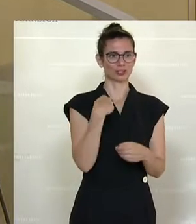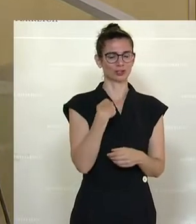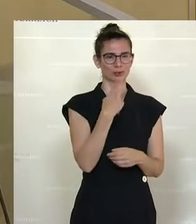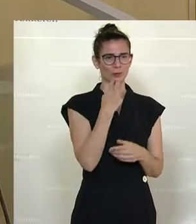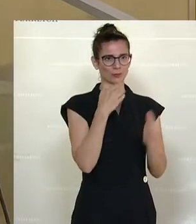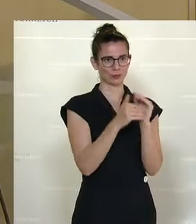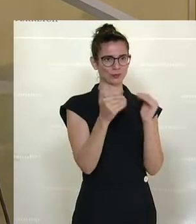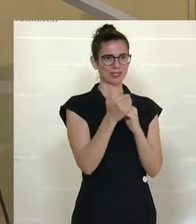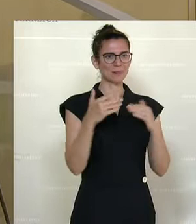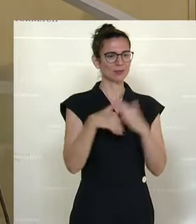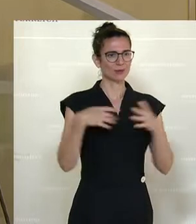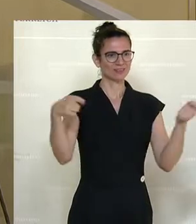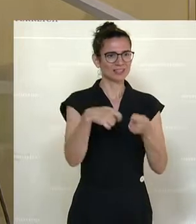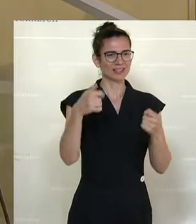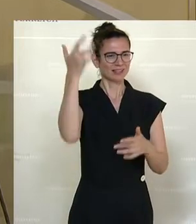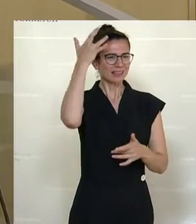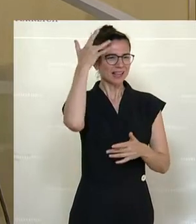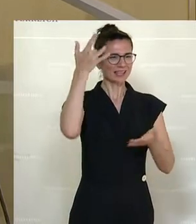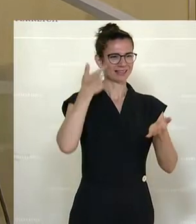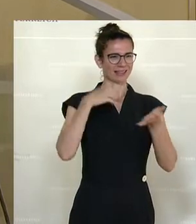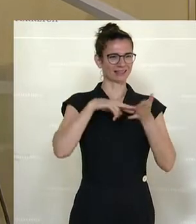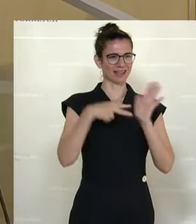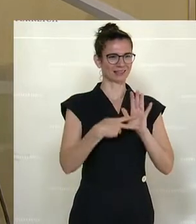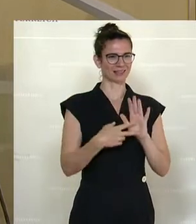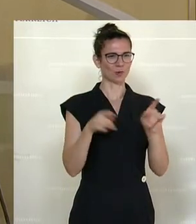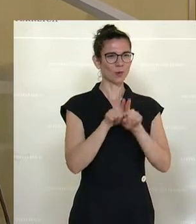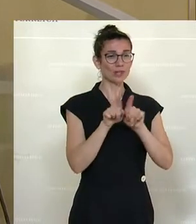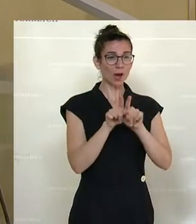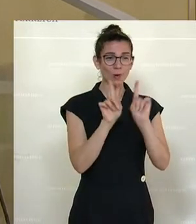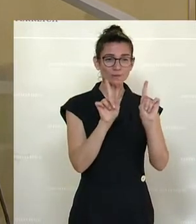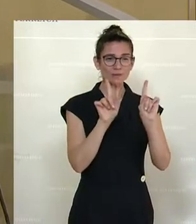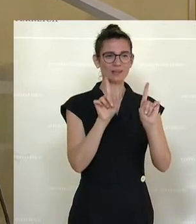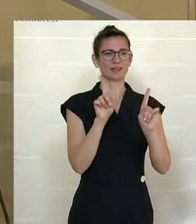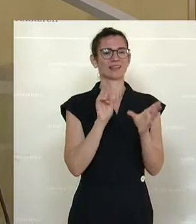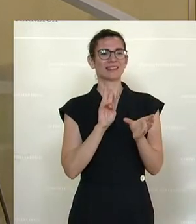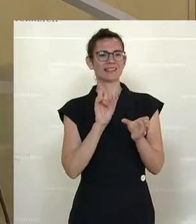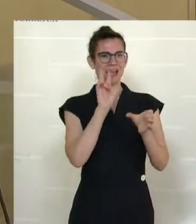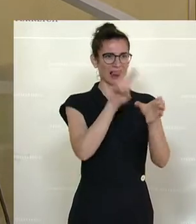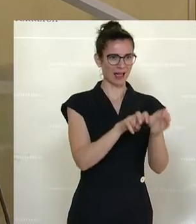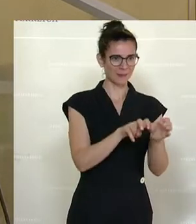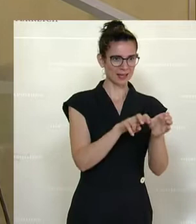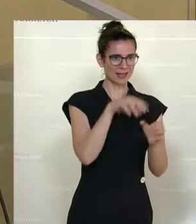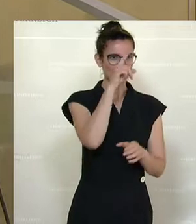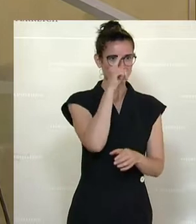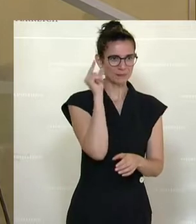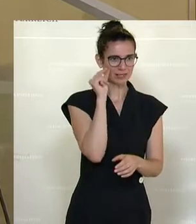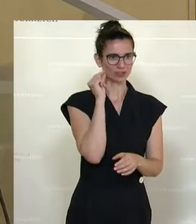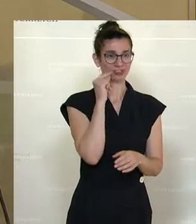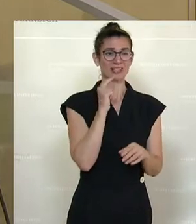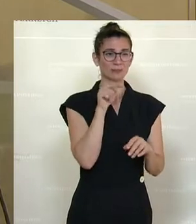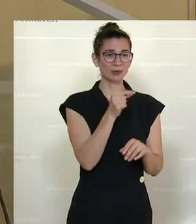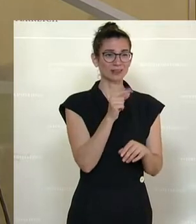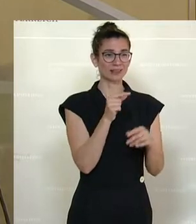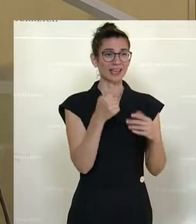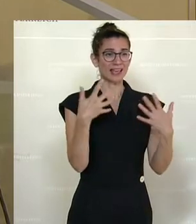Investitionen in intelligente Technologien und wir schaffen vor allem Teilhabe von Menschen an der Energiewende und